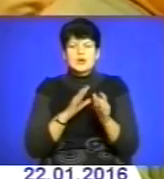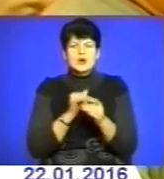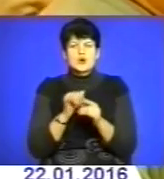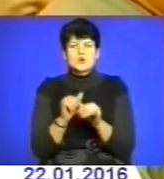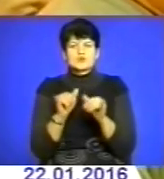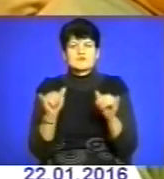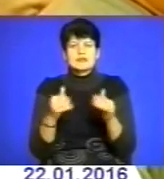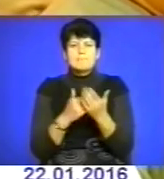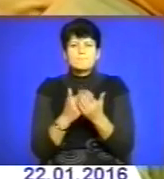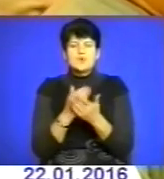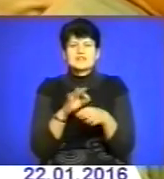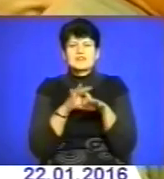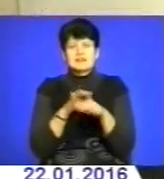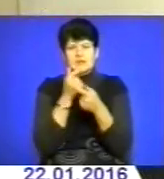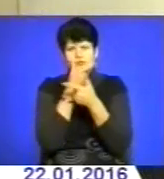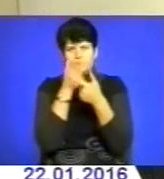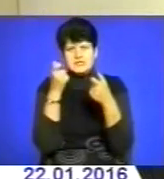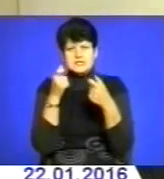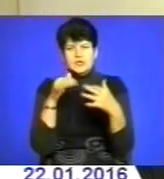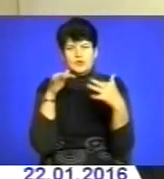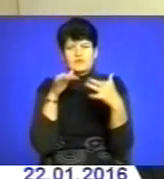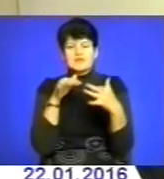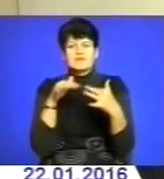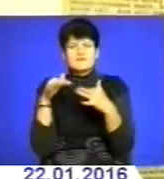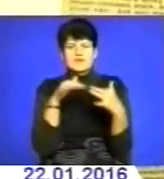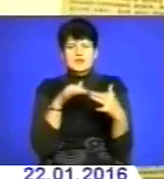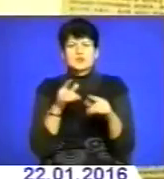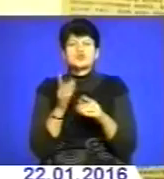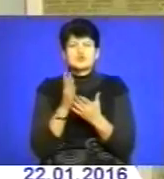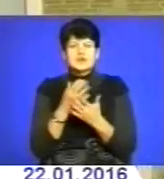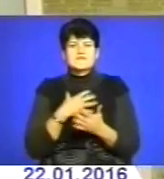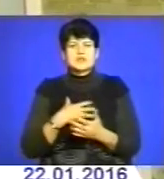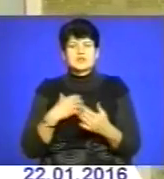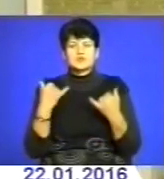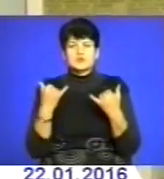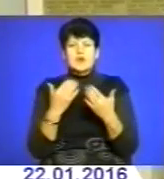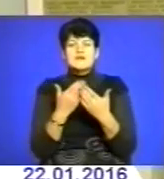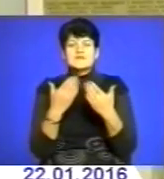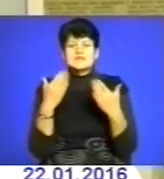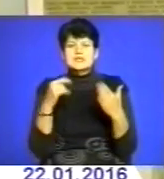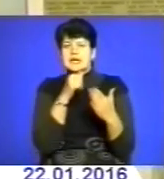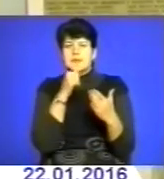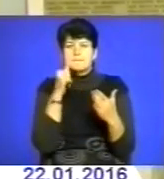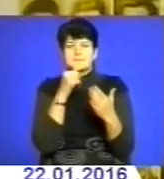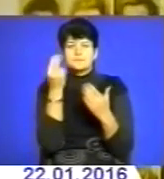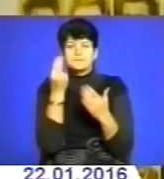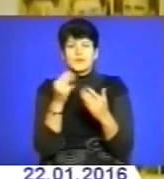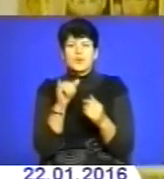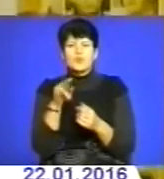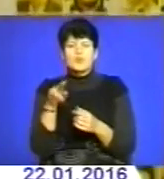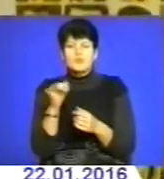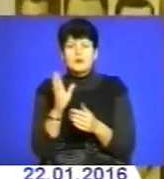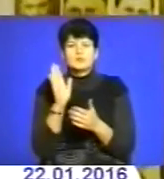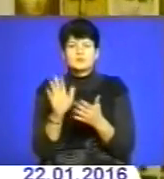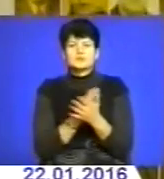політика ведення інформаційної війни, що і надзвичайно важливо і сьогодні. Виставка підпільної графіки ОУН УПА безкоштовно